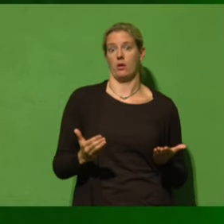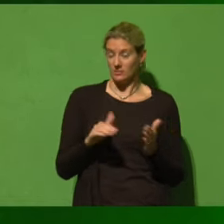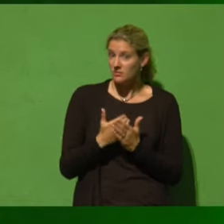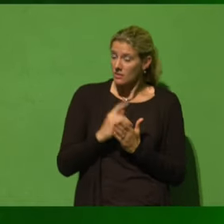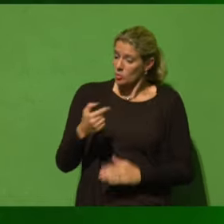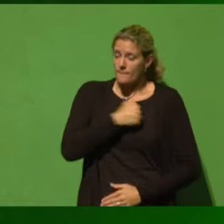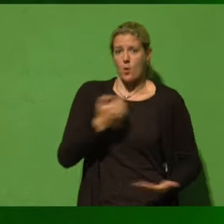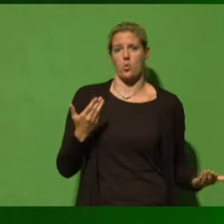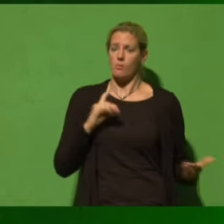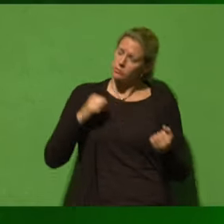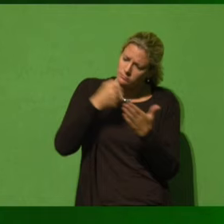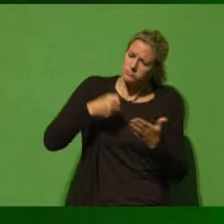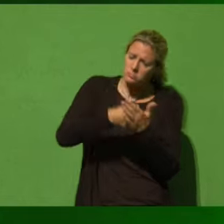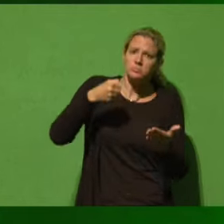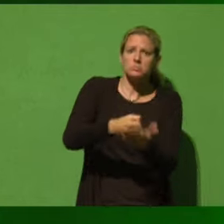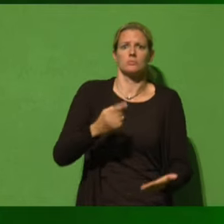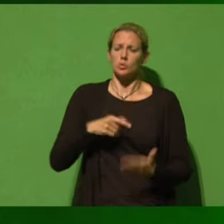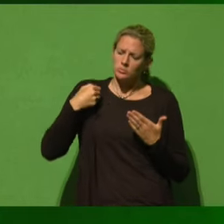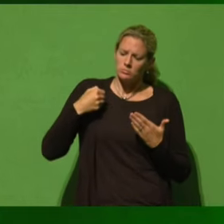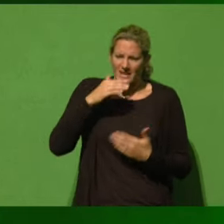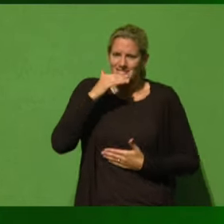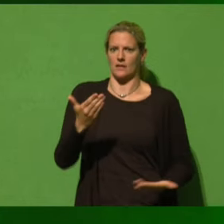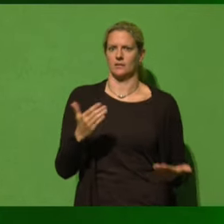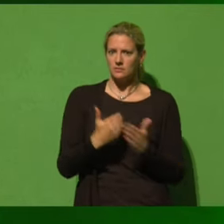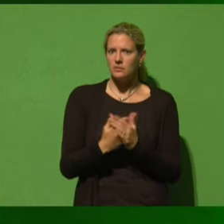muss man kämpfen, das muss man durchsetzen.